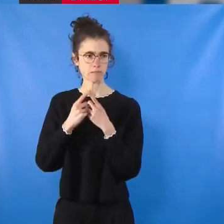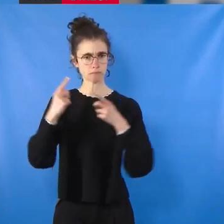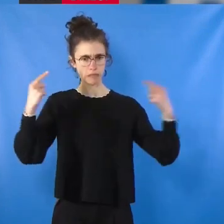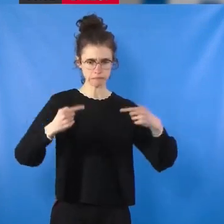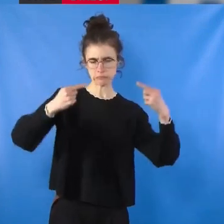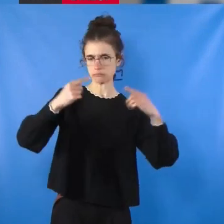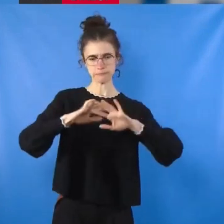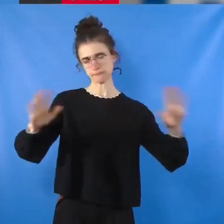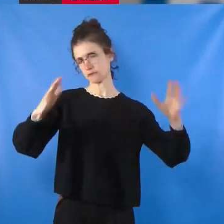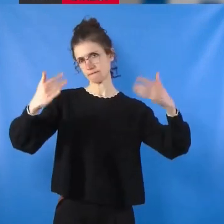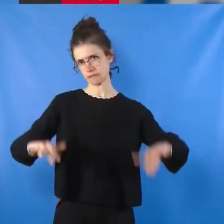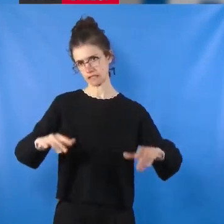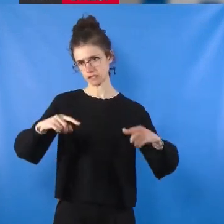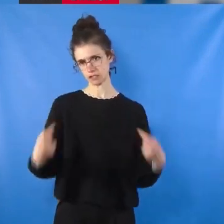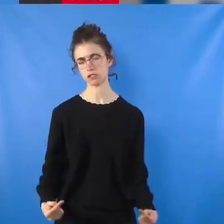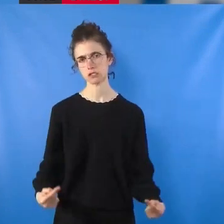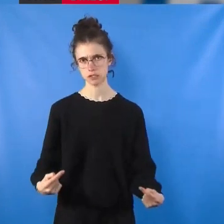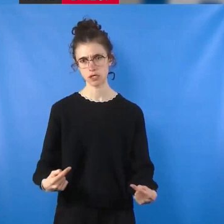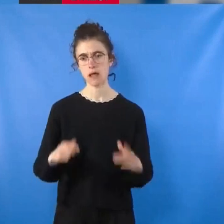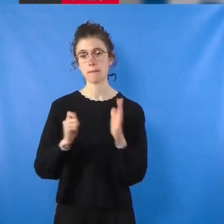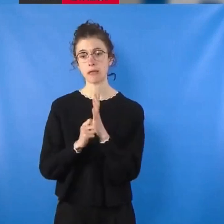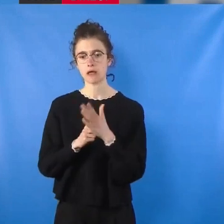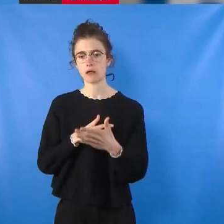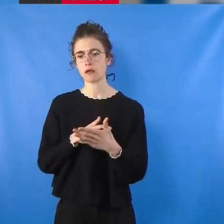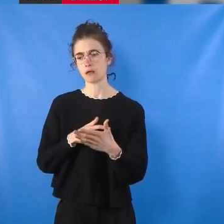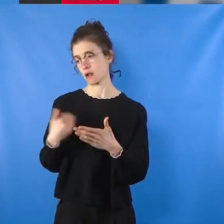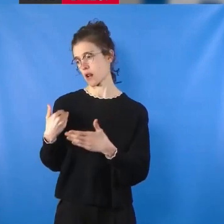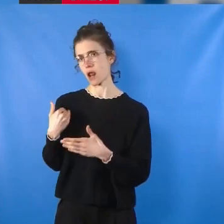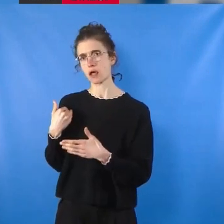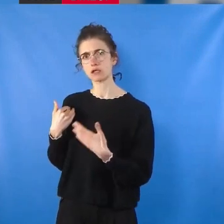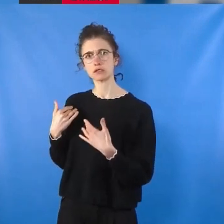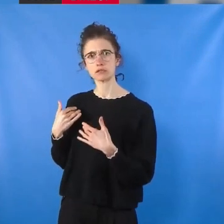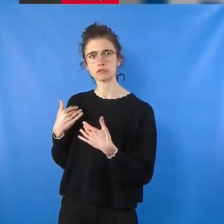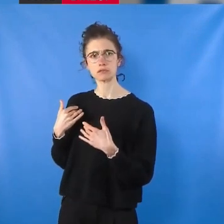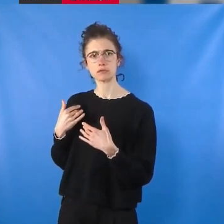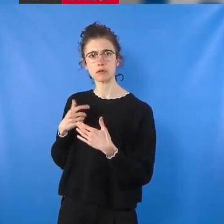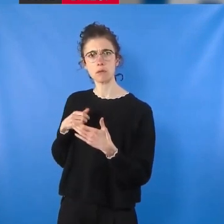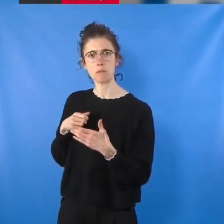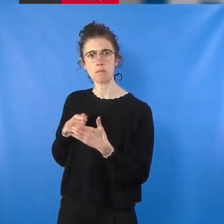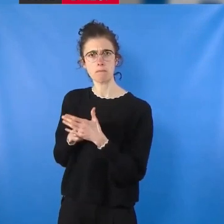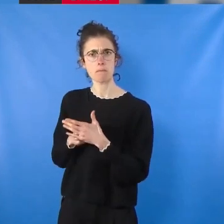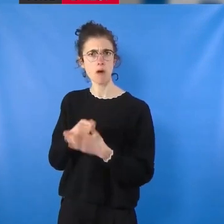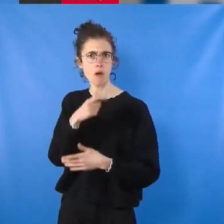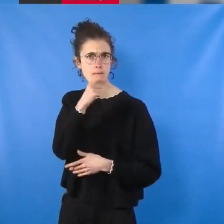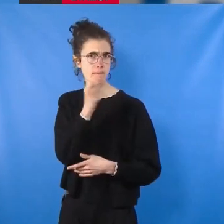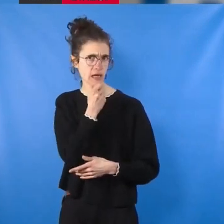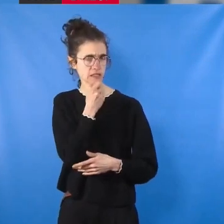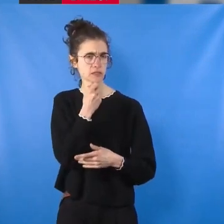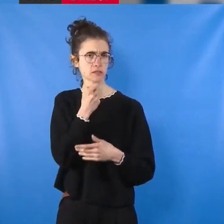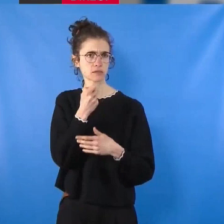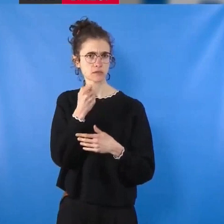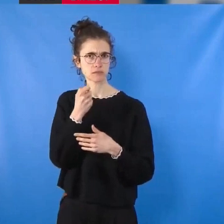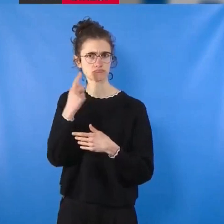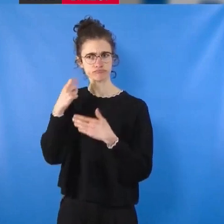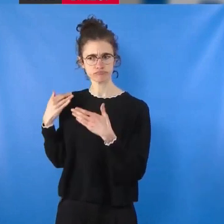fin du mois de mars. Seul, ce cessez-le-feu permettra l'arrivée massive d'aides humanitaires et la